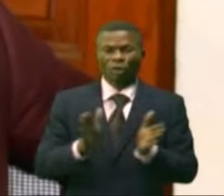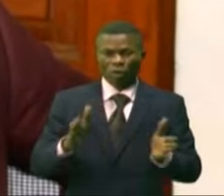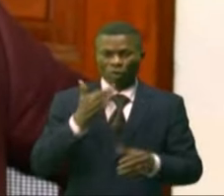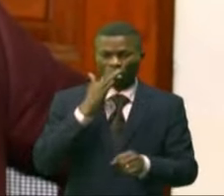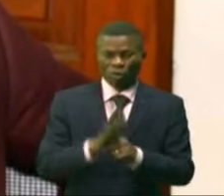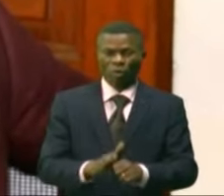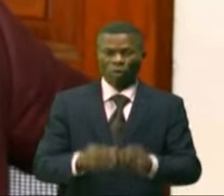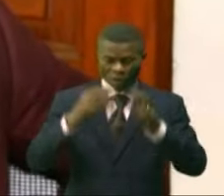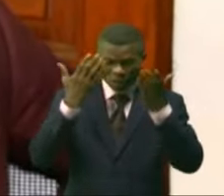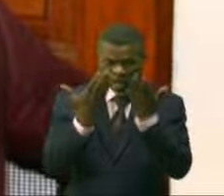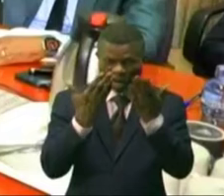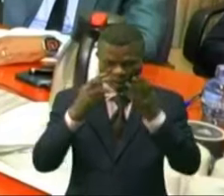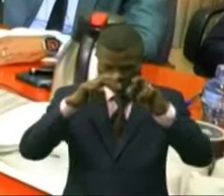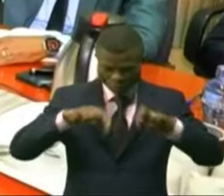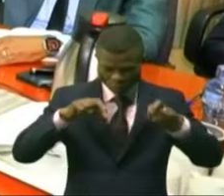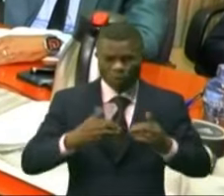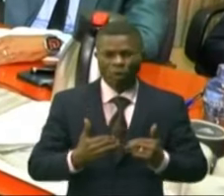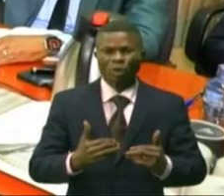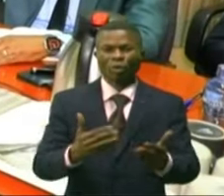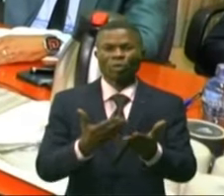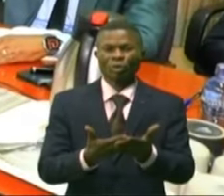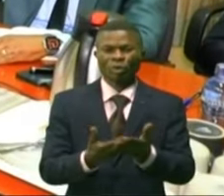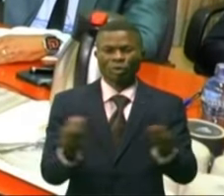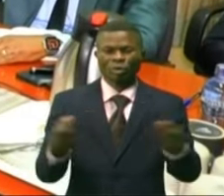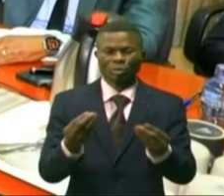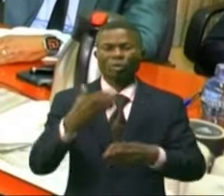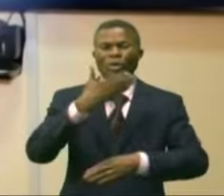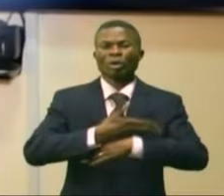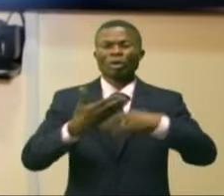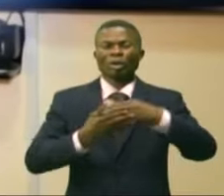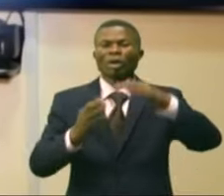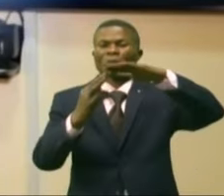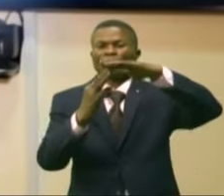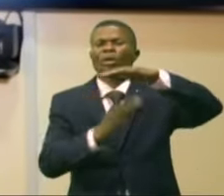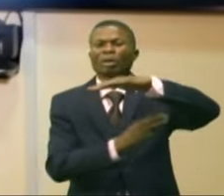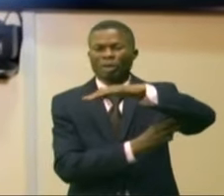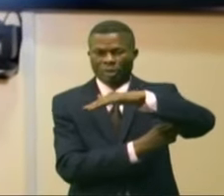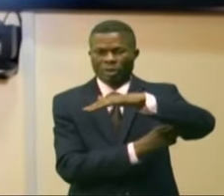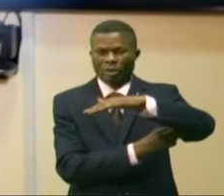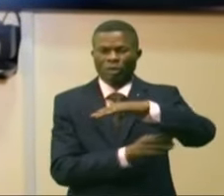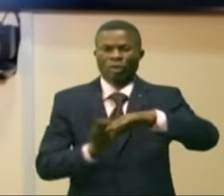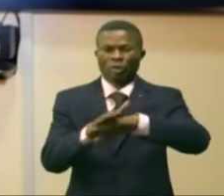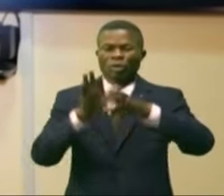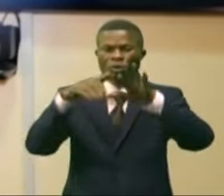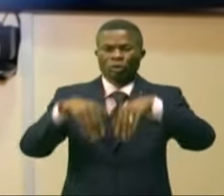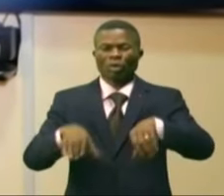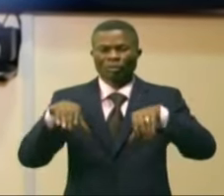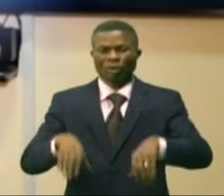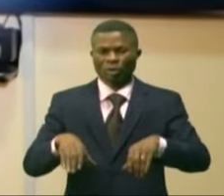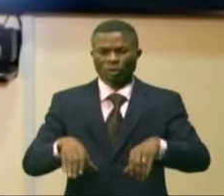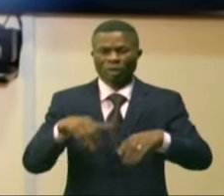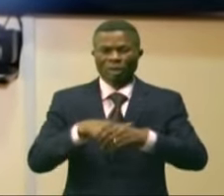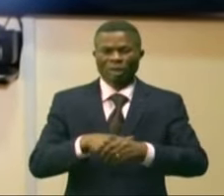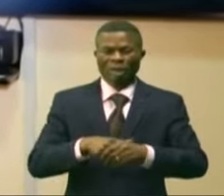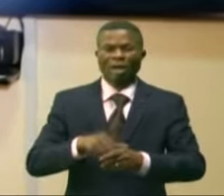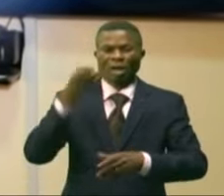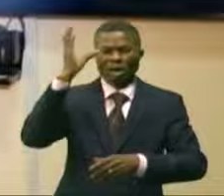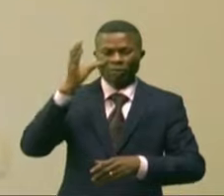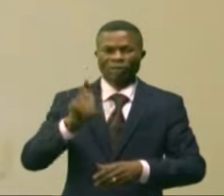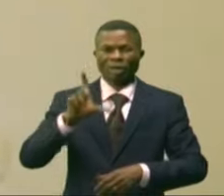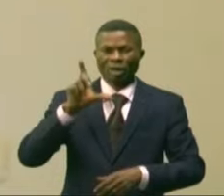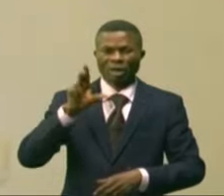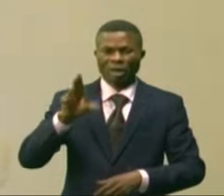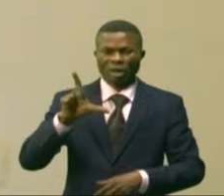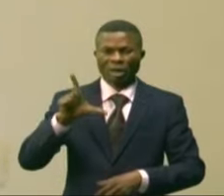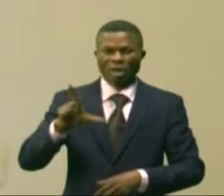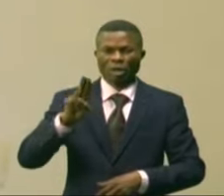les études sont en train d'être menées pour la construction d'un pont sur le fleuve Congo au niveau de Luosi et les territoires de Sengono.